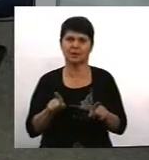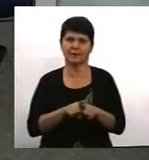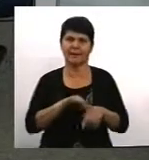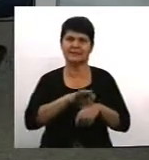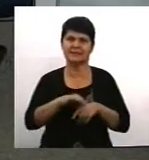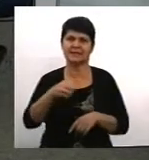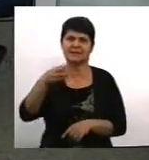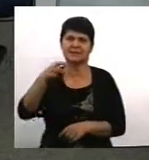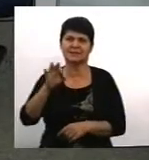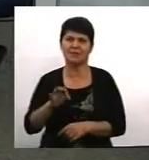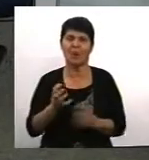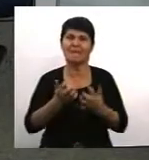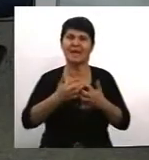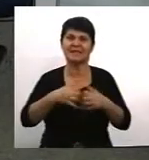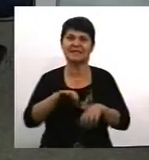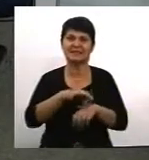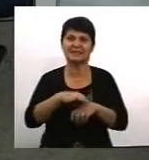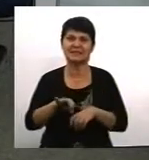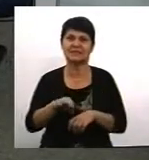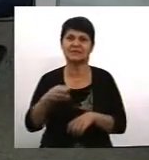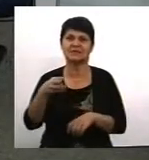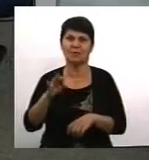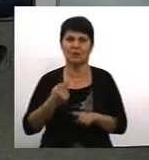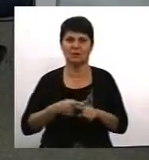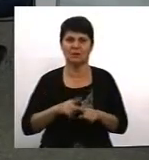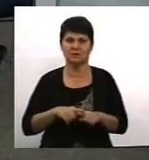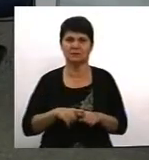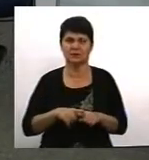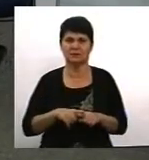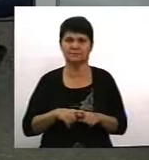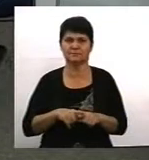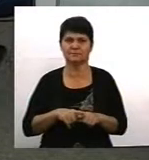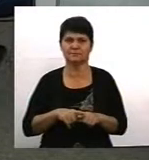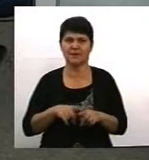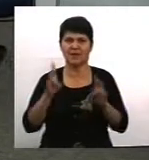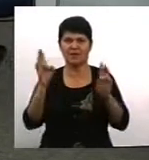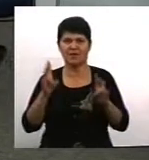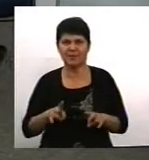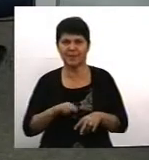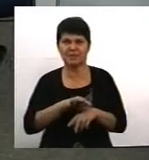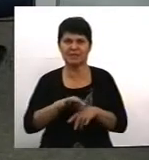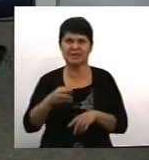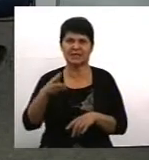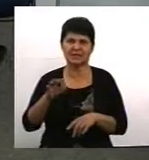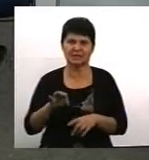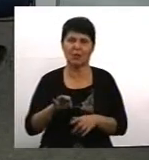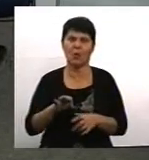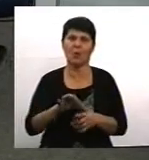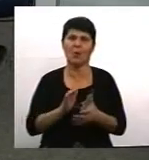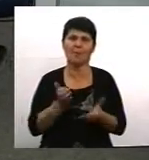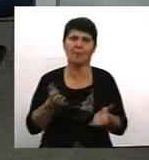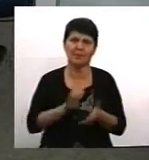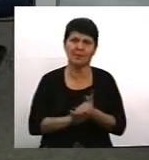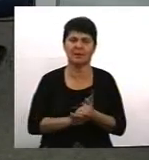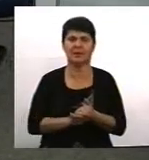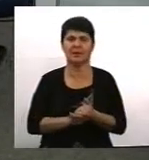взагалі сам механізм насильства – це колесо. Випадок насильства – примирення, зростання напруги і знову насильство.